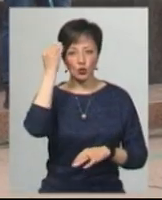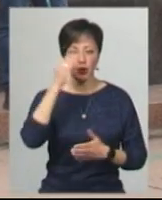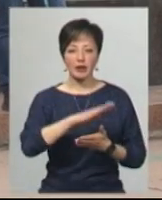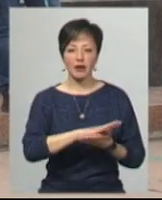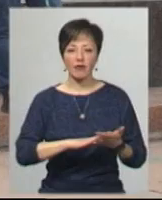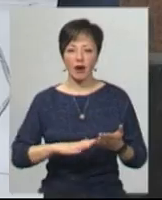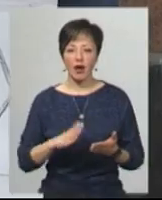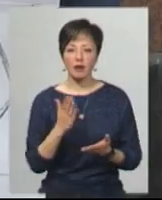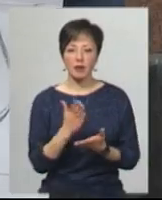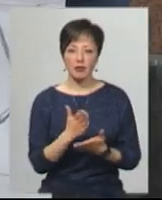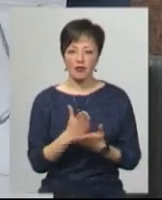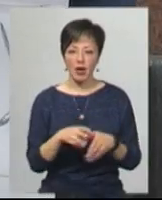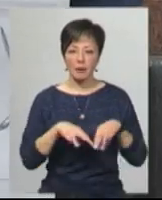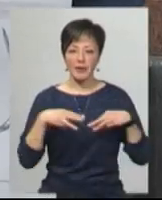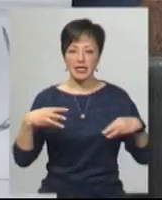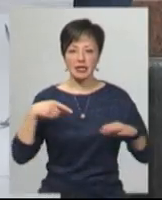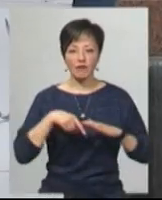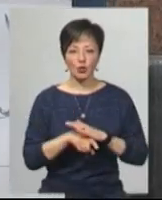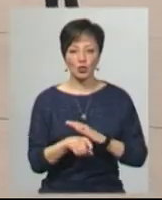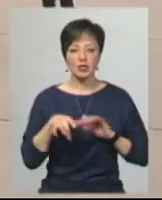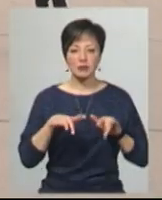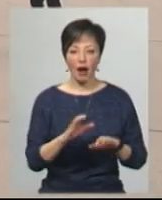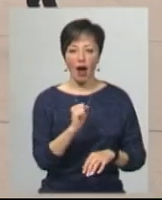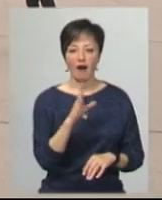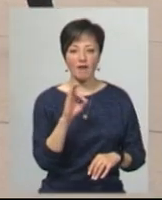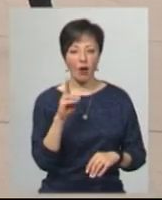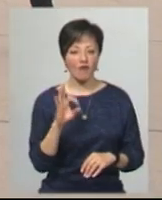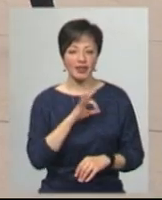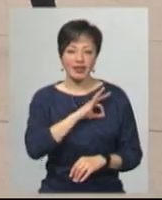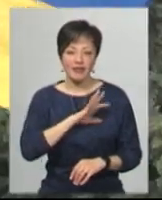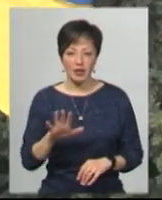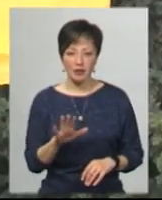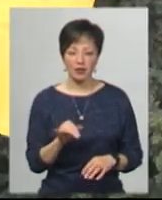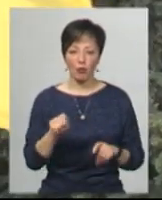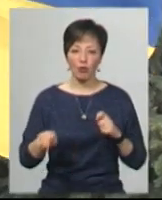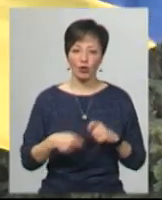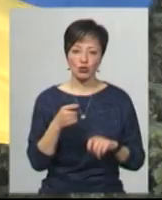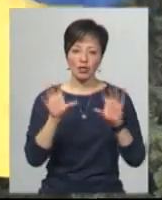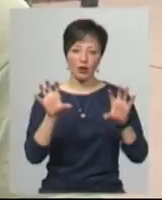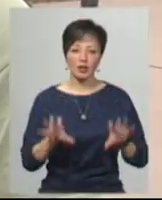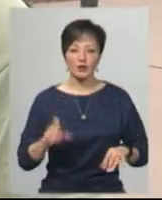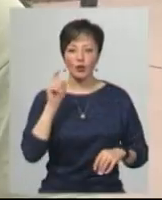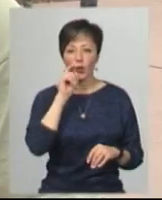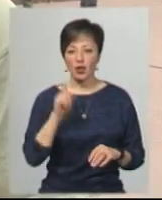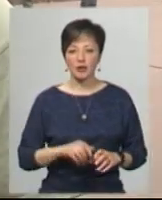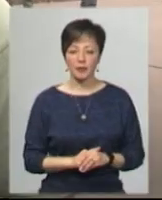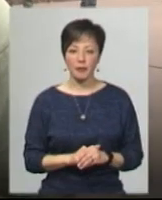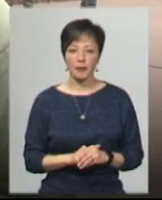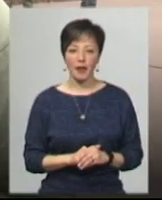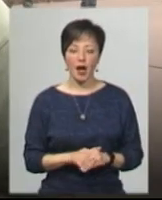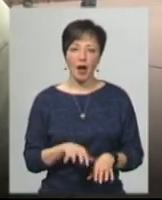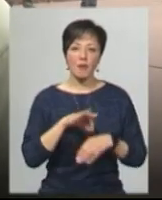тривале перебування на посаді міністра внутрішніх справ Арсена Авакова неефективне та порушує законодавство України. Проведення